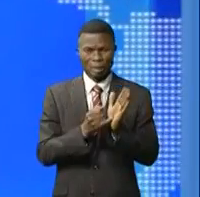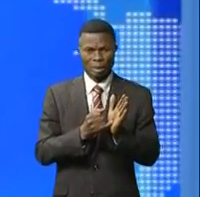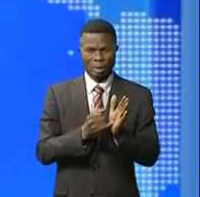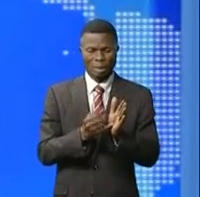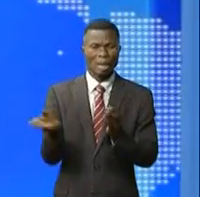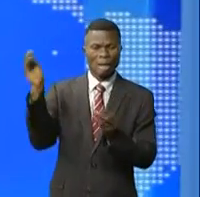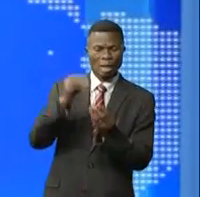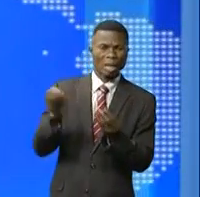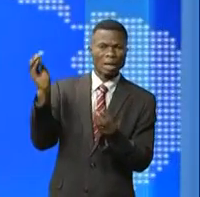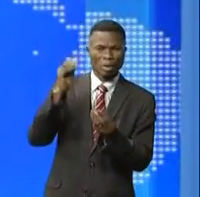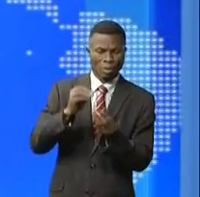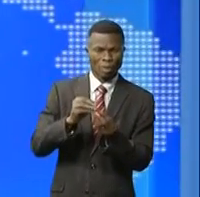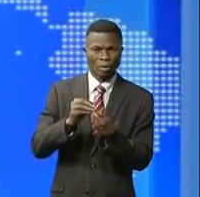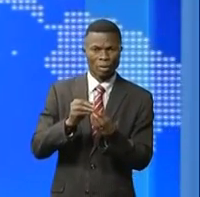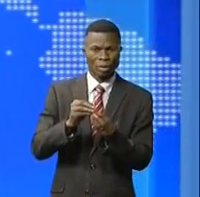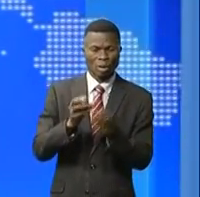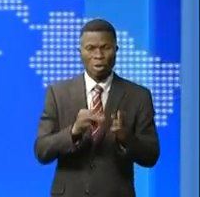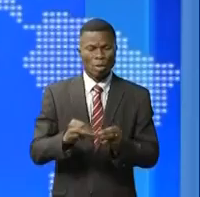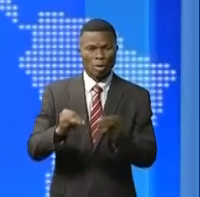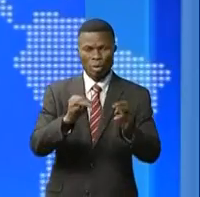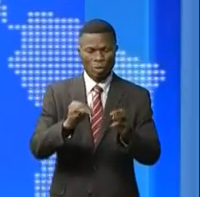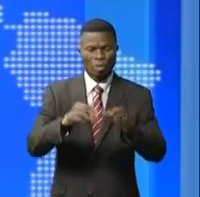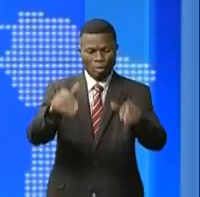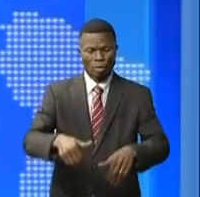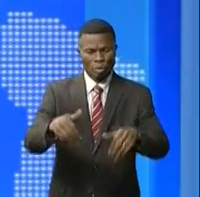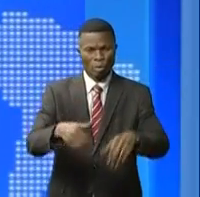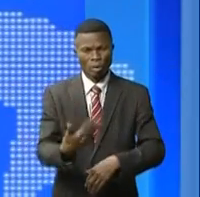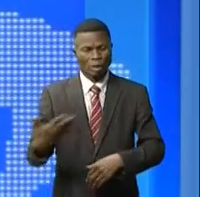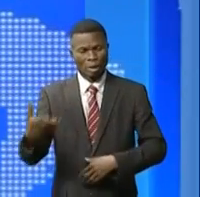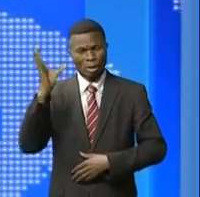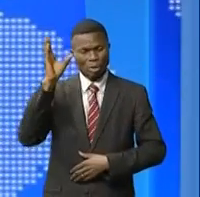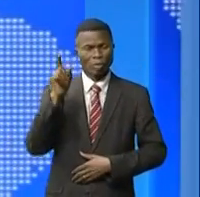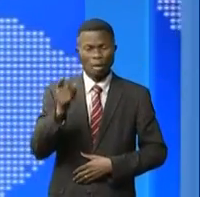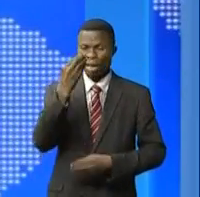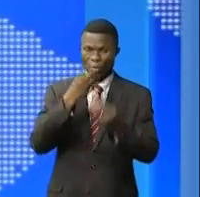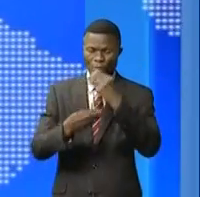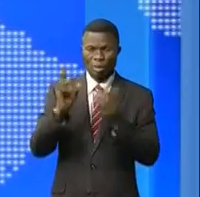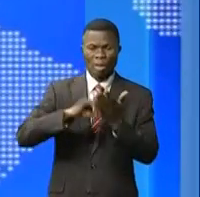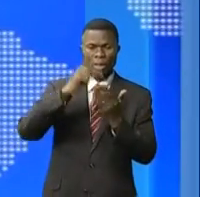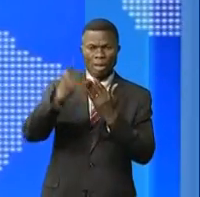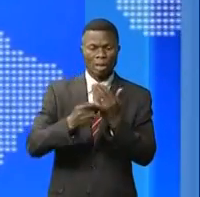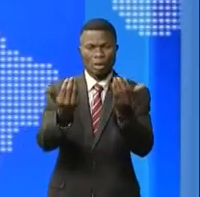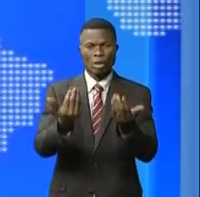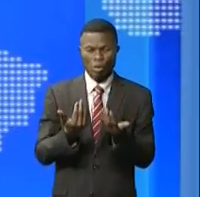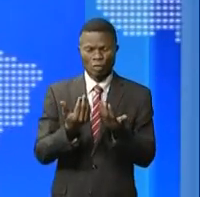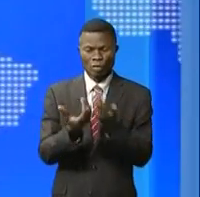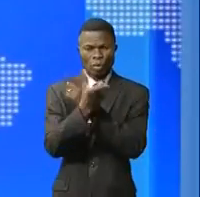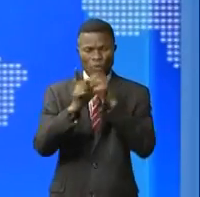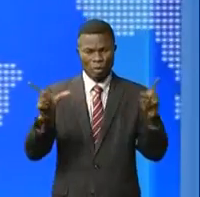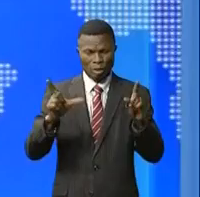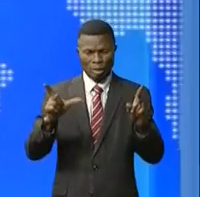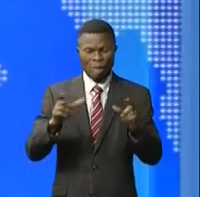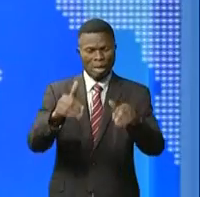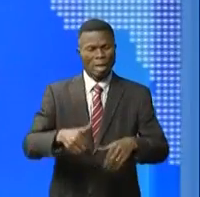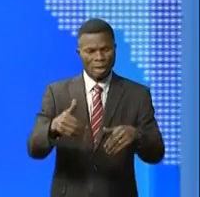d'augmenter par la mécanisation agricole la production vivrière. Le programme volontariste agricole PVA